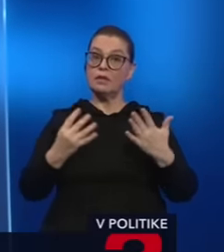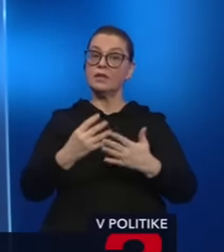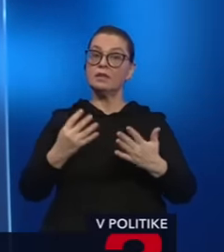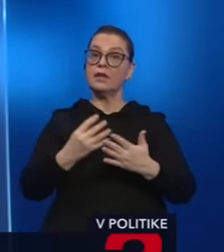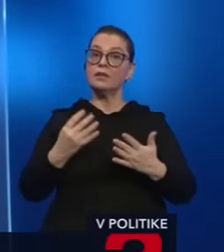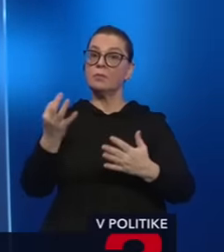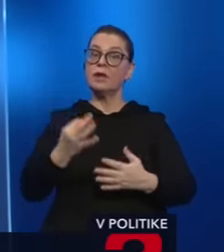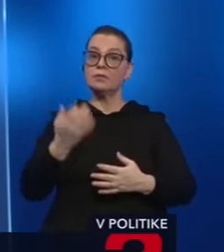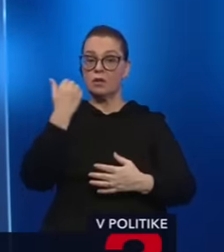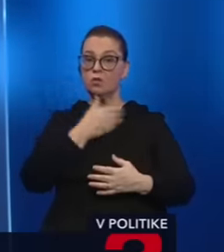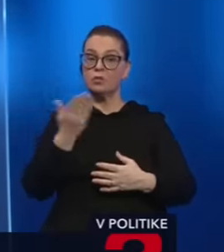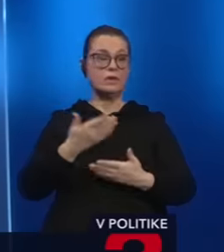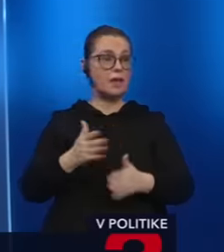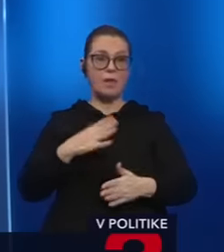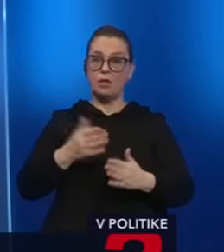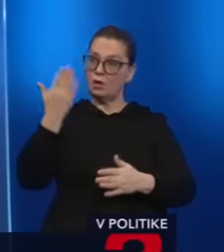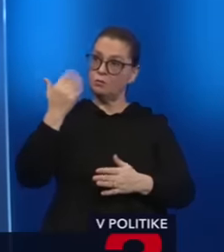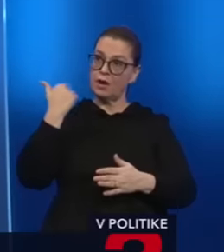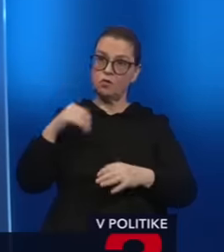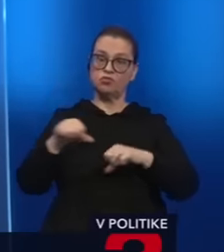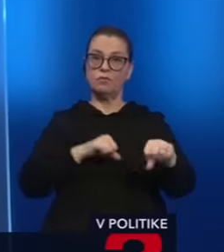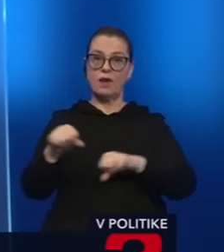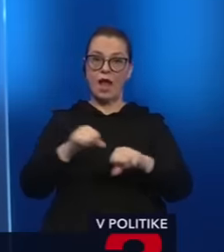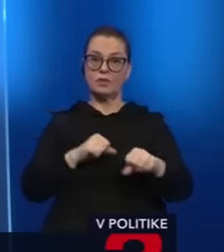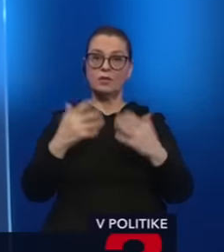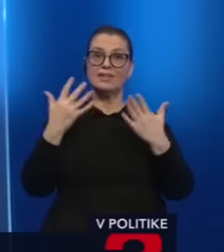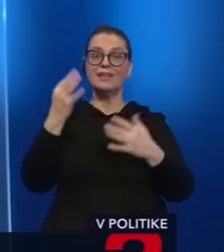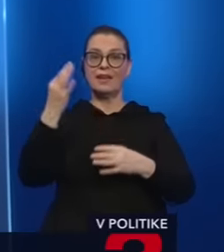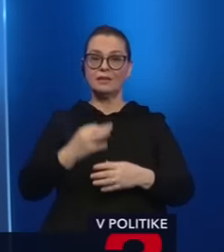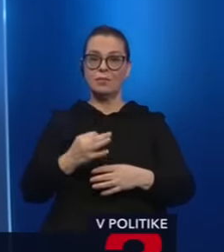predošľú vládu. To sú milióny ľudí, ktorí 10 %